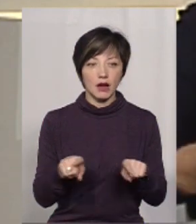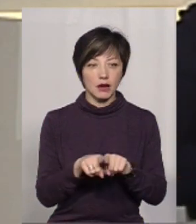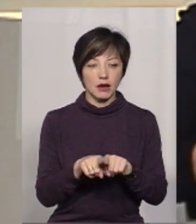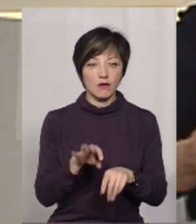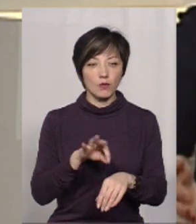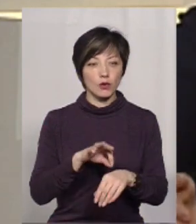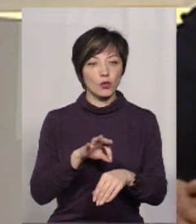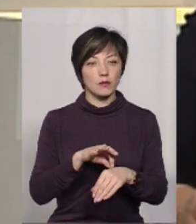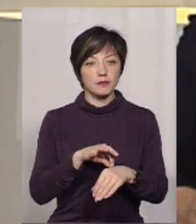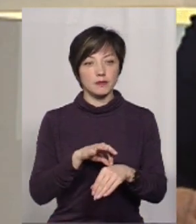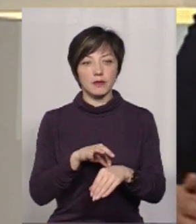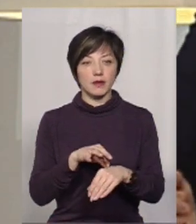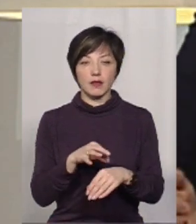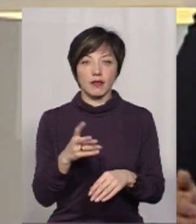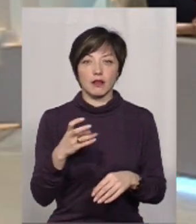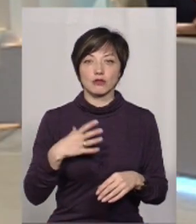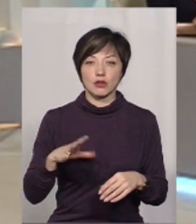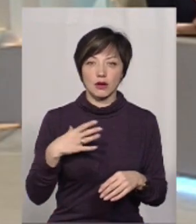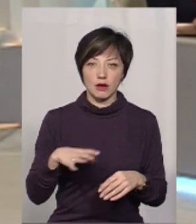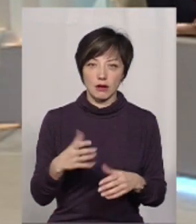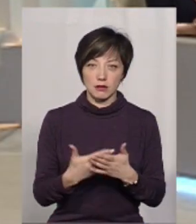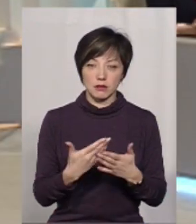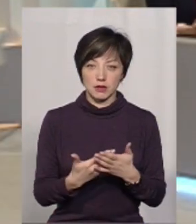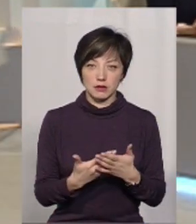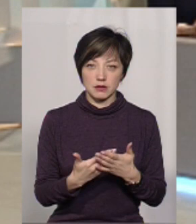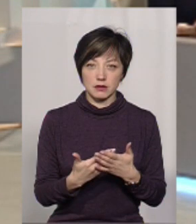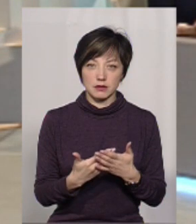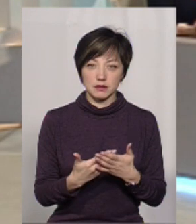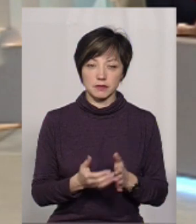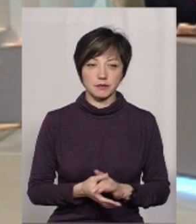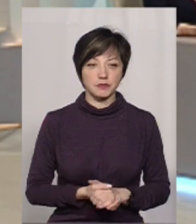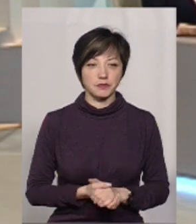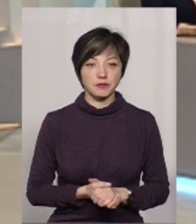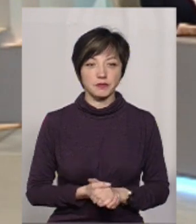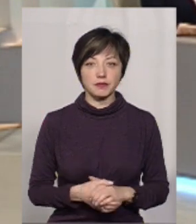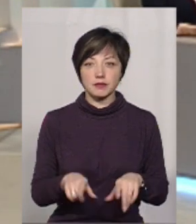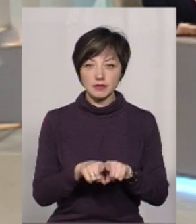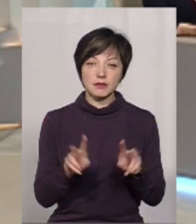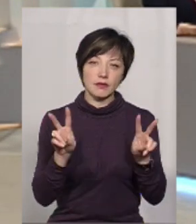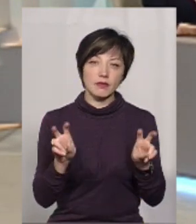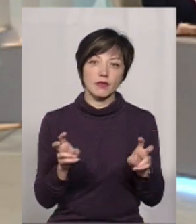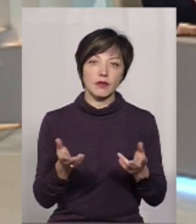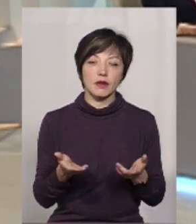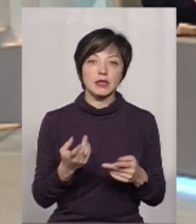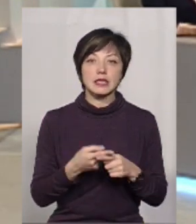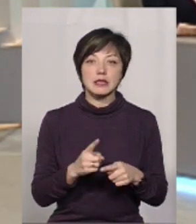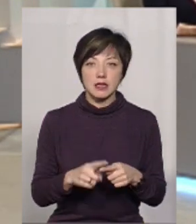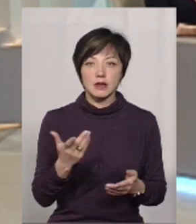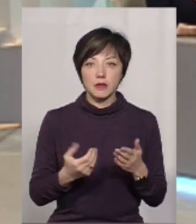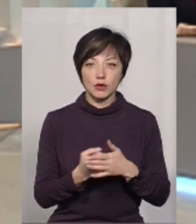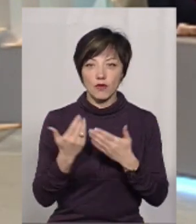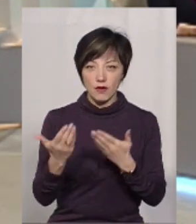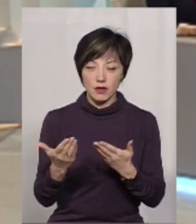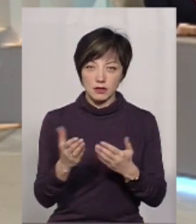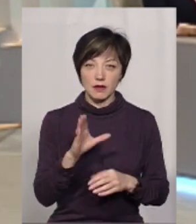хвороба, яка не чекає, що називається. От це, напевно,